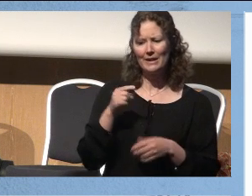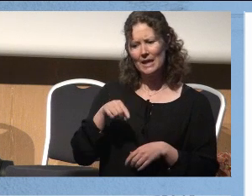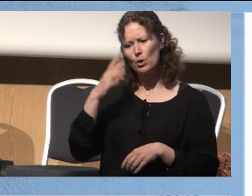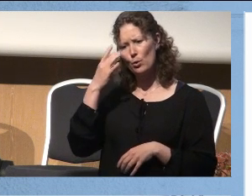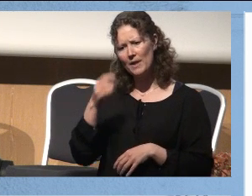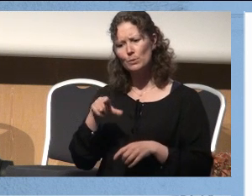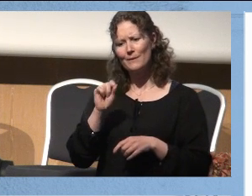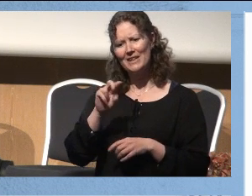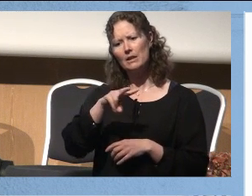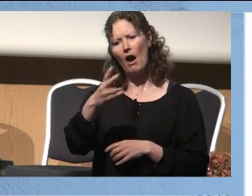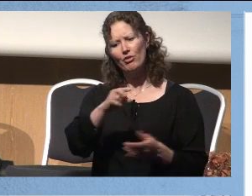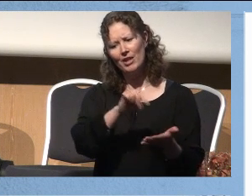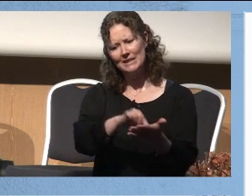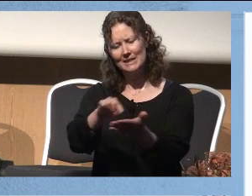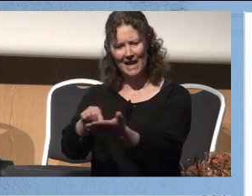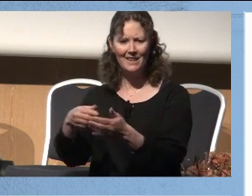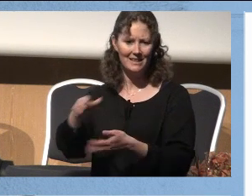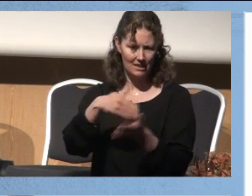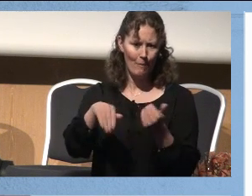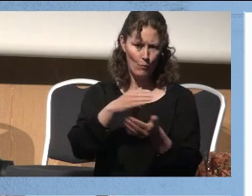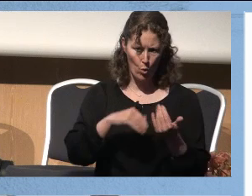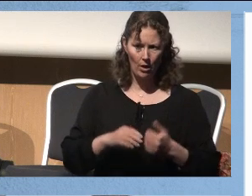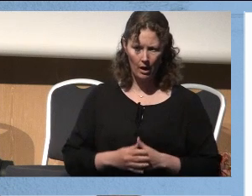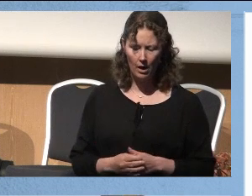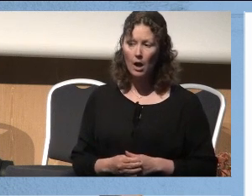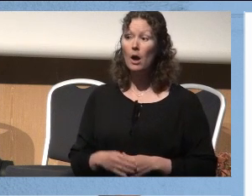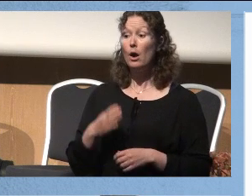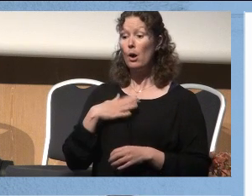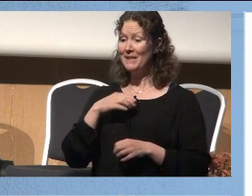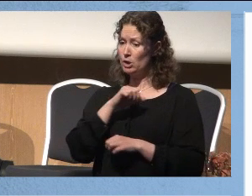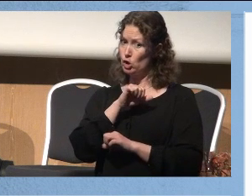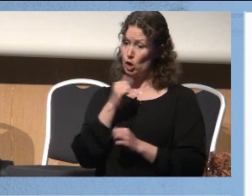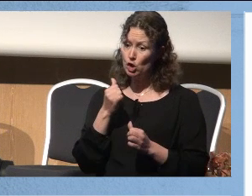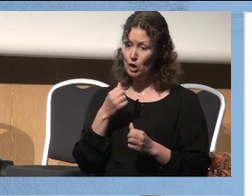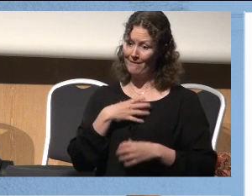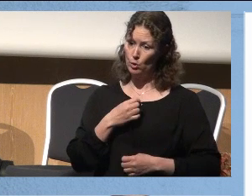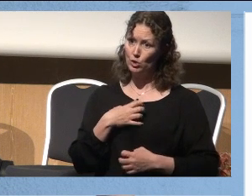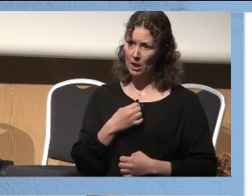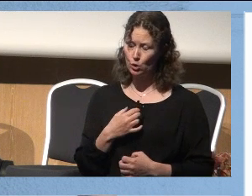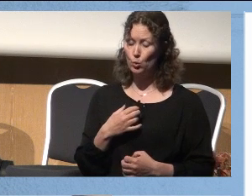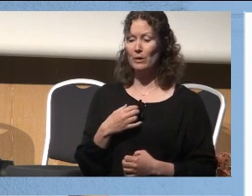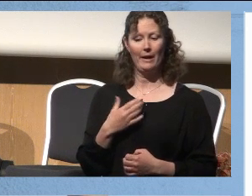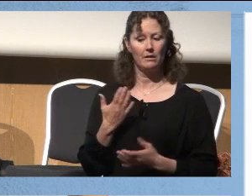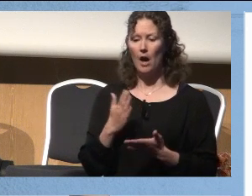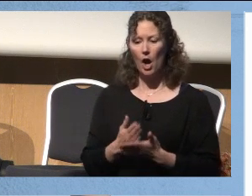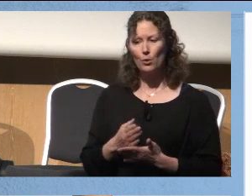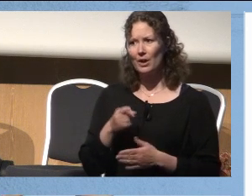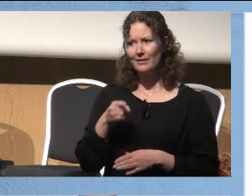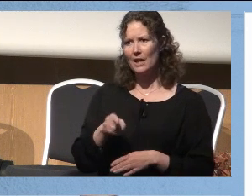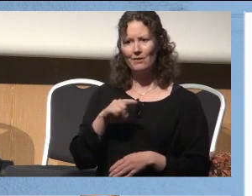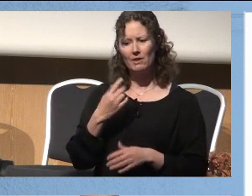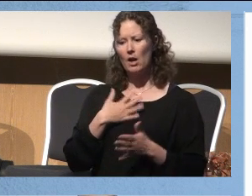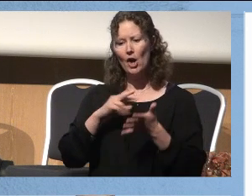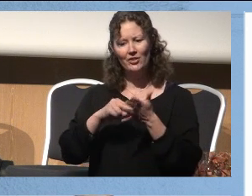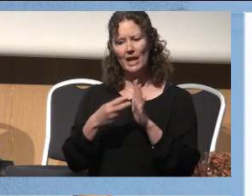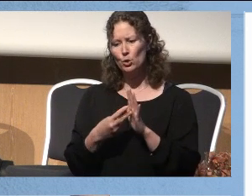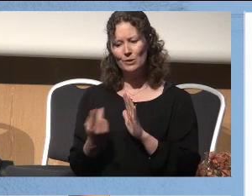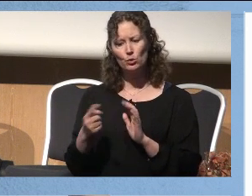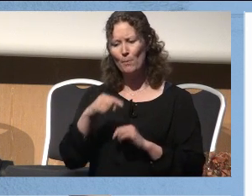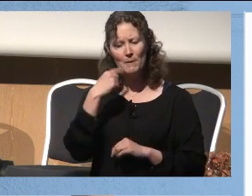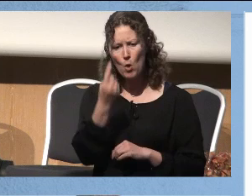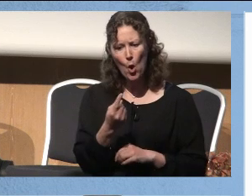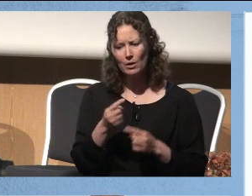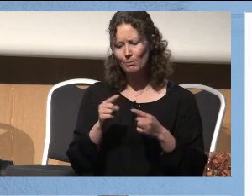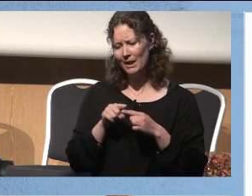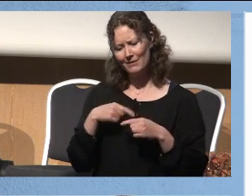kompetanse som finnes andre steder i samfunnet. Og min største frustrasjon er ikke det at vi ikke har all den teknologien som kommer i morgen,